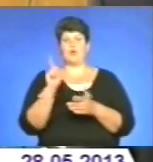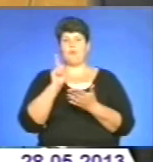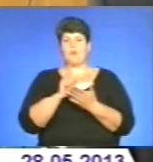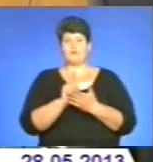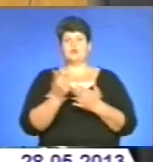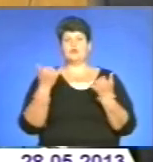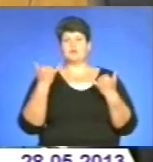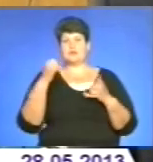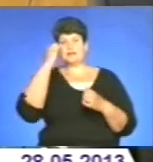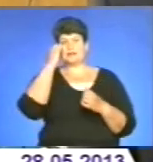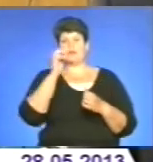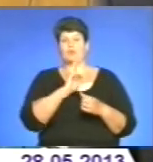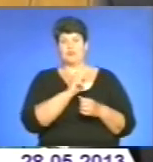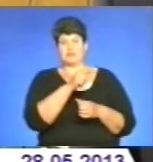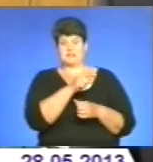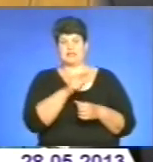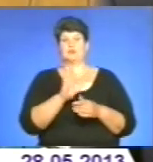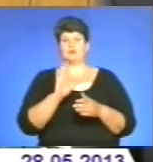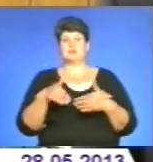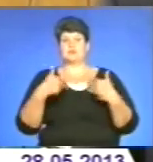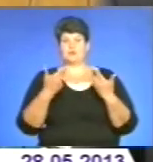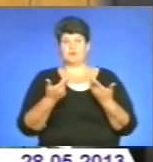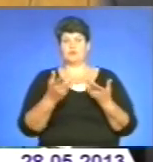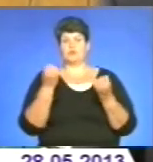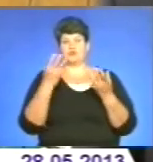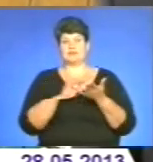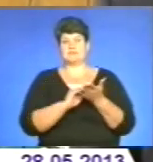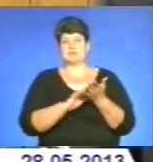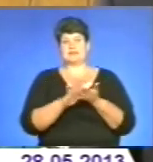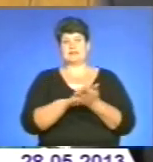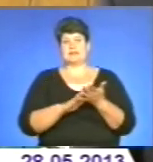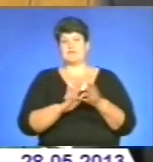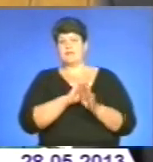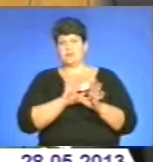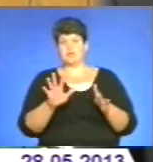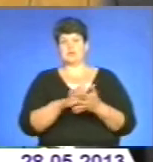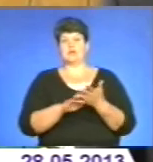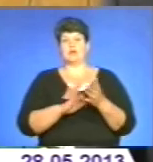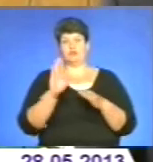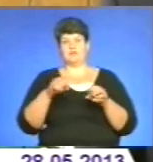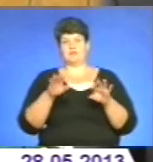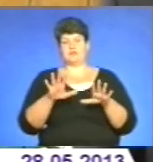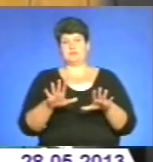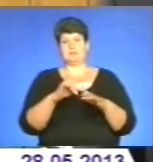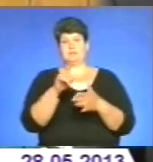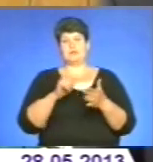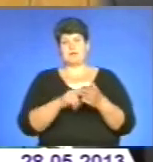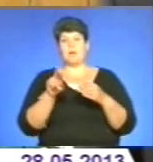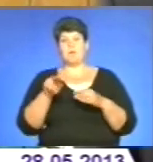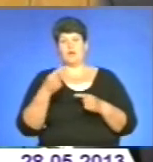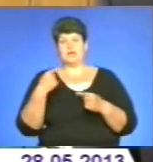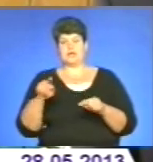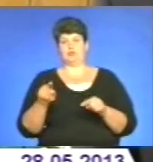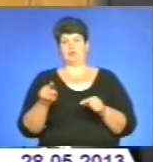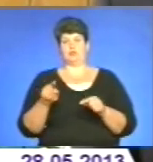сьогодні декому з них запропонувало просто написати заяву. А якщо не буде заяви, тоді будемо вирішити питання по-іншому. Але